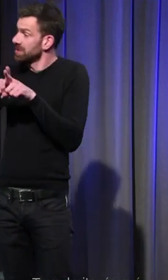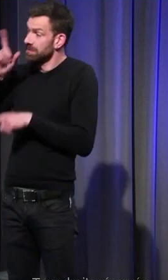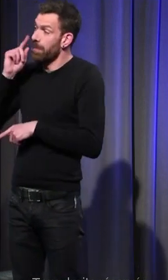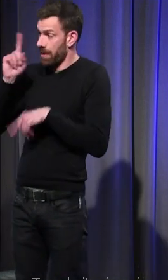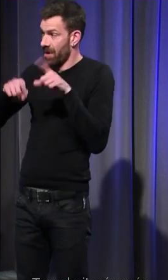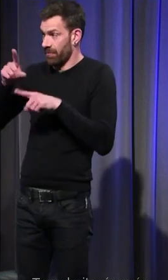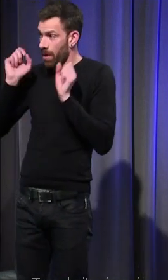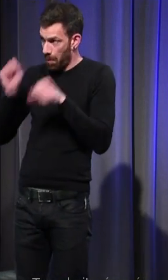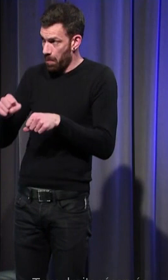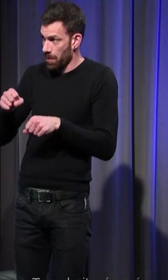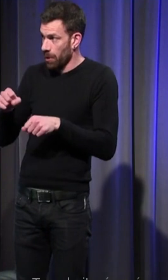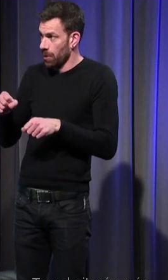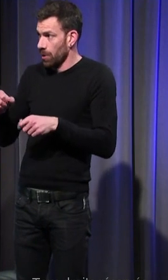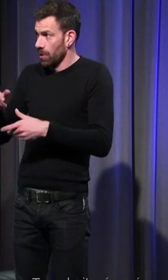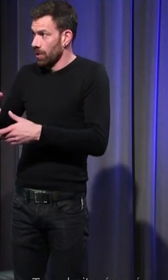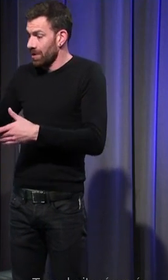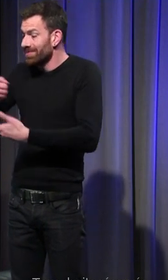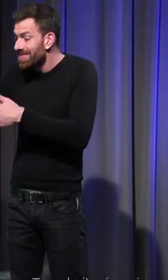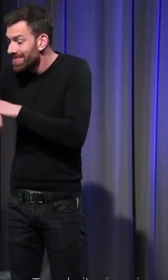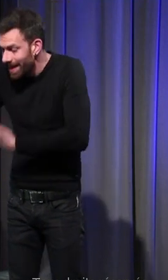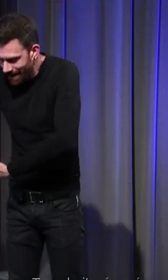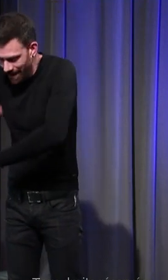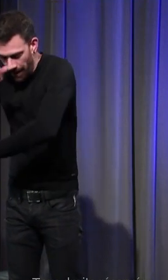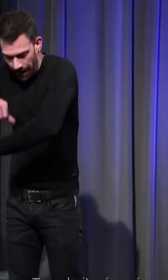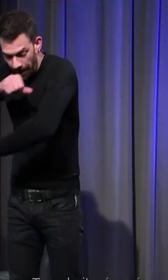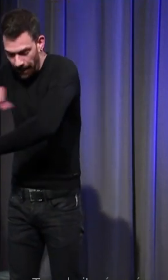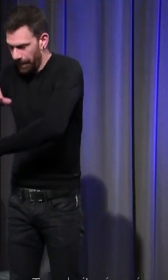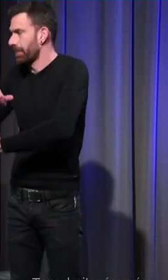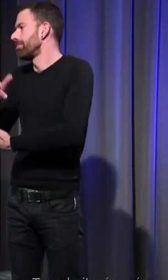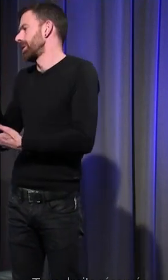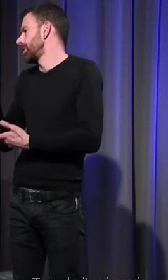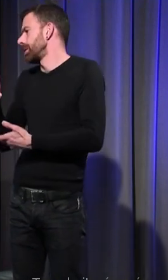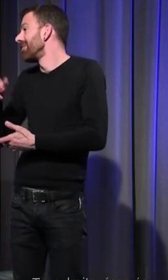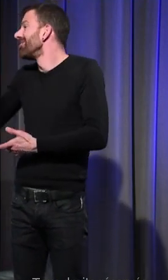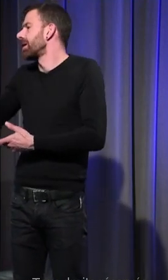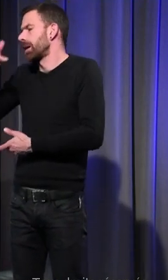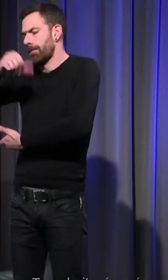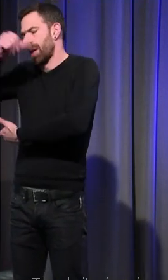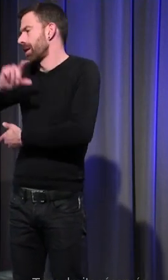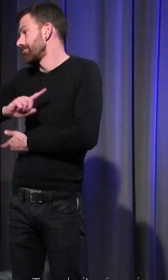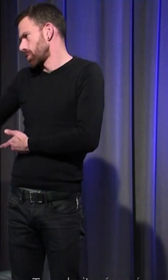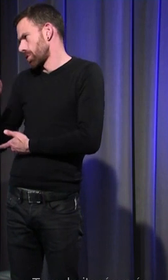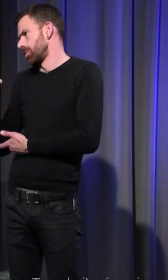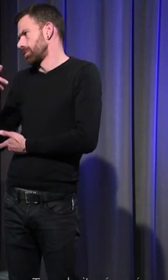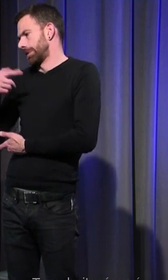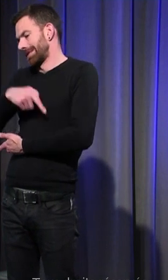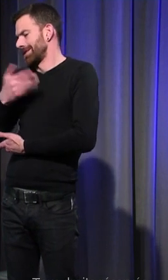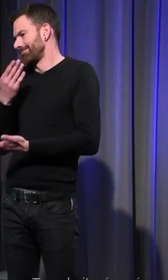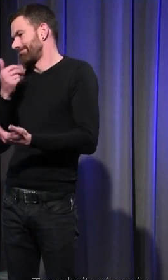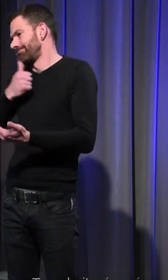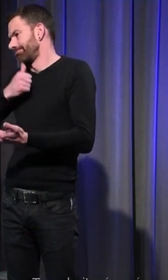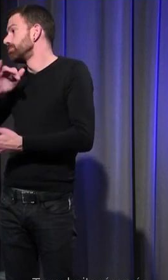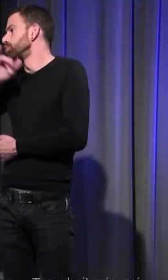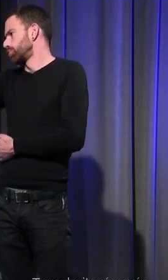endoyer mais c'était toujours des subterfuges le fin du fin c'était le baptême délivré par un prêtre on attendait